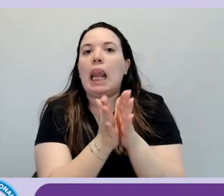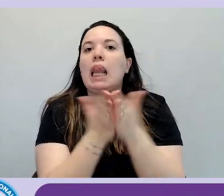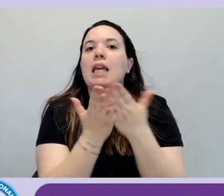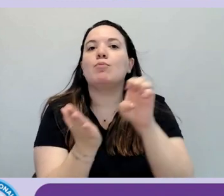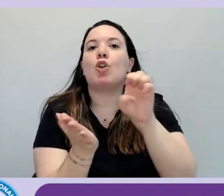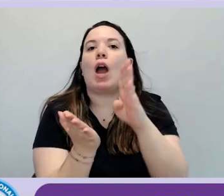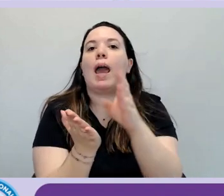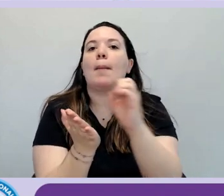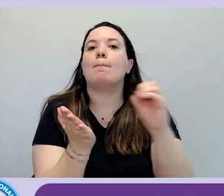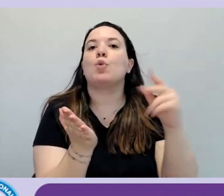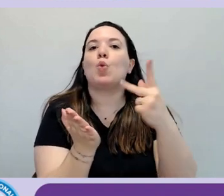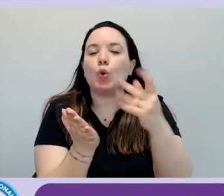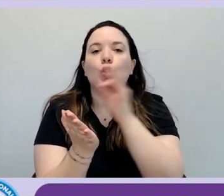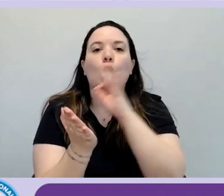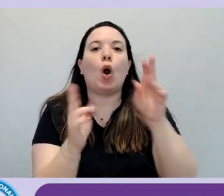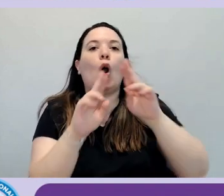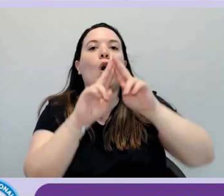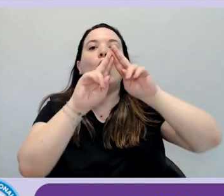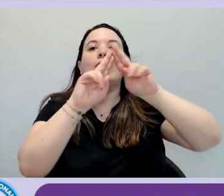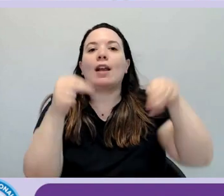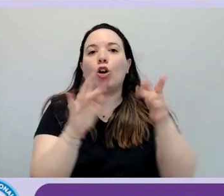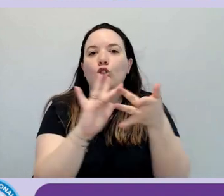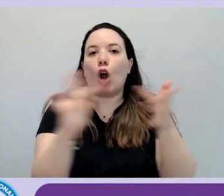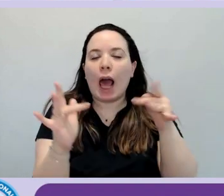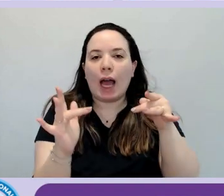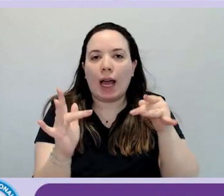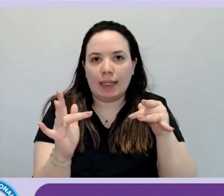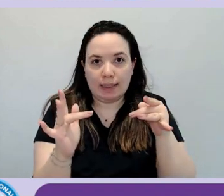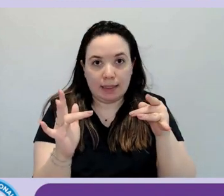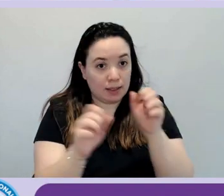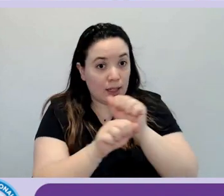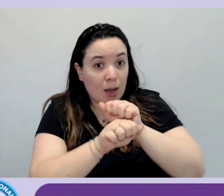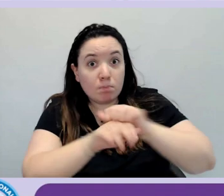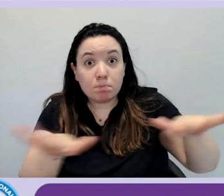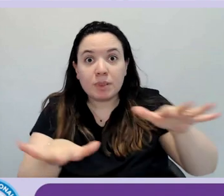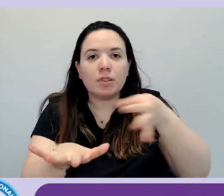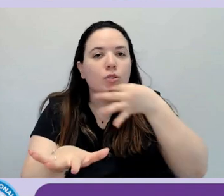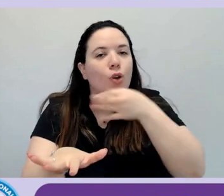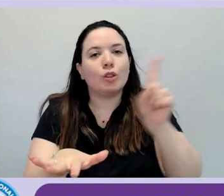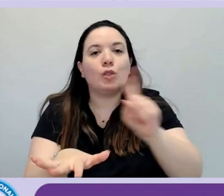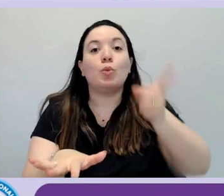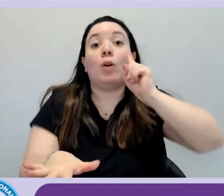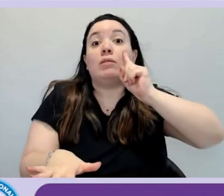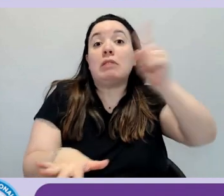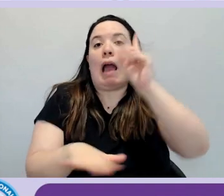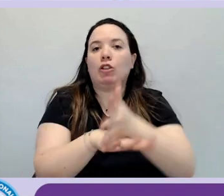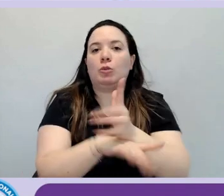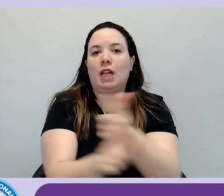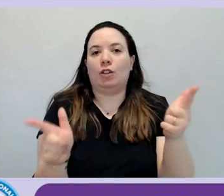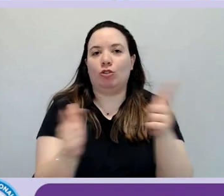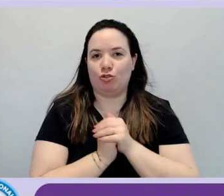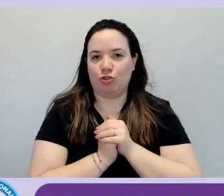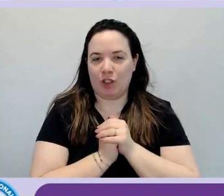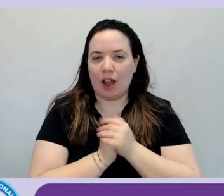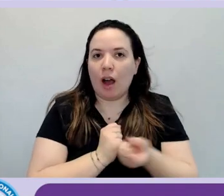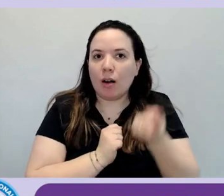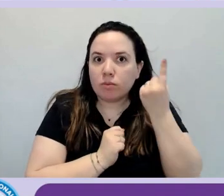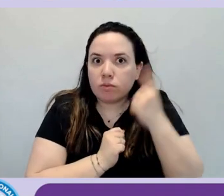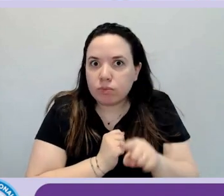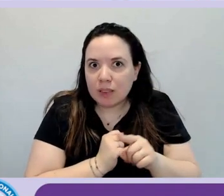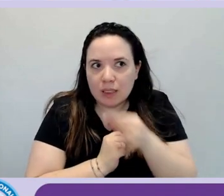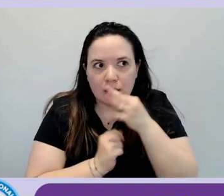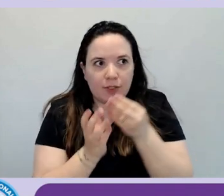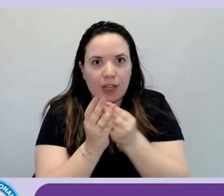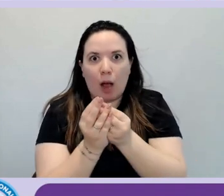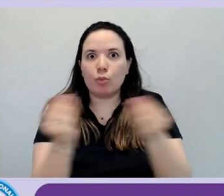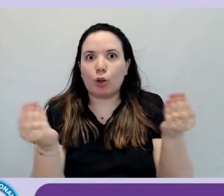commercio elettronico, applicazioni mobile, se non conformi alle regole di accessibilità. Tutti i prodotti esistenti sul mercato